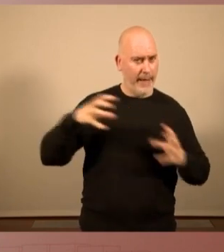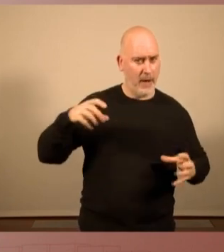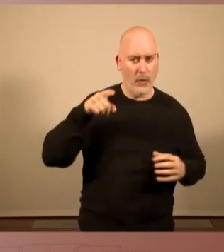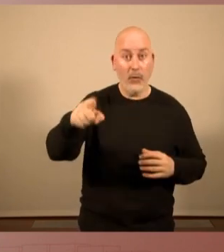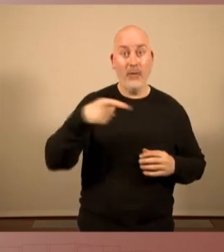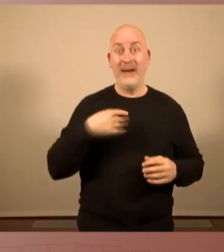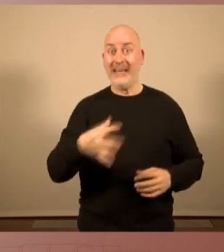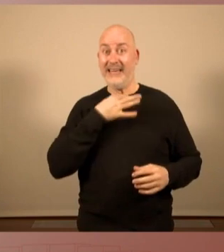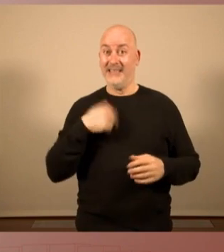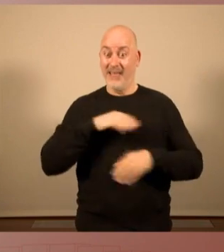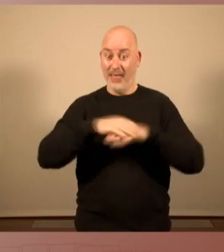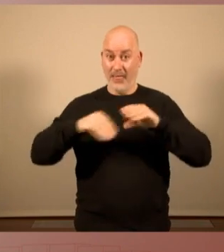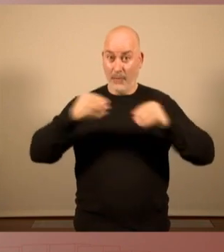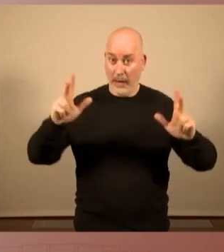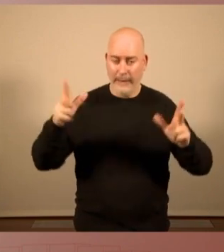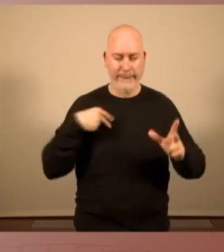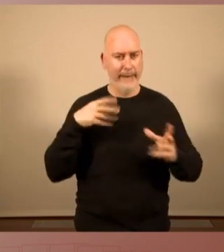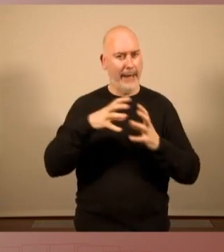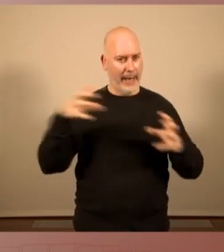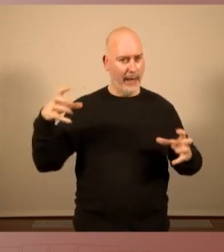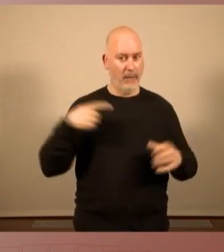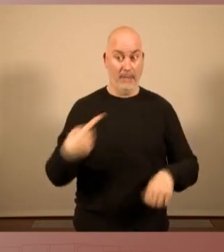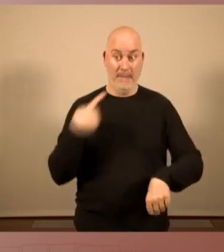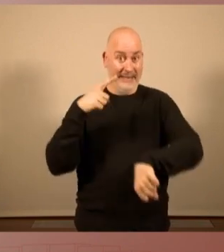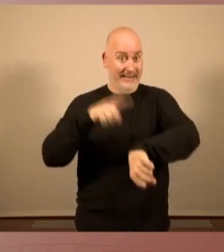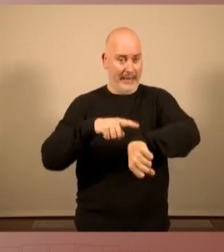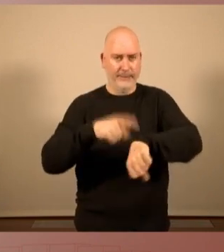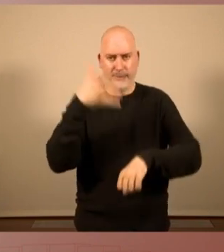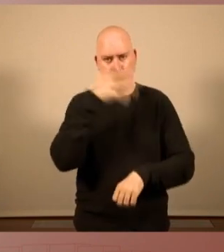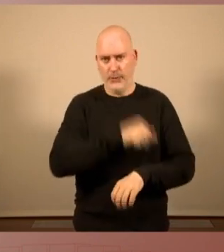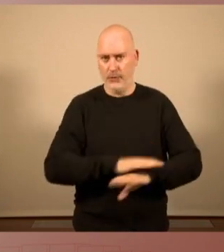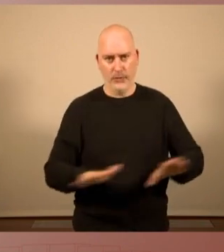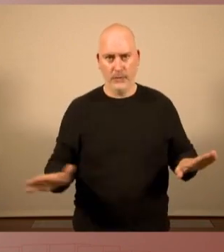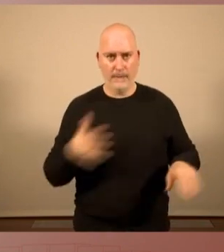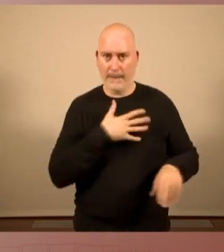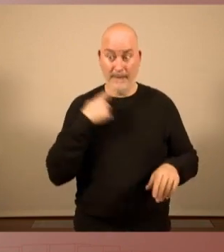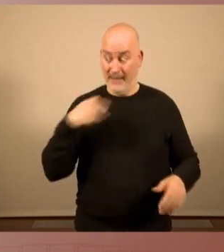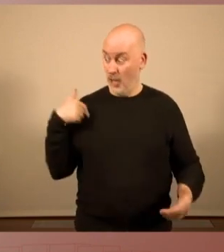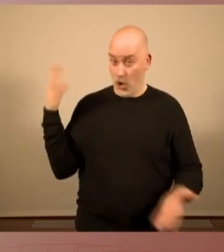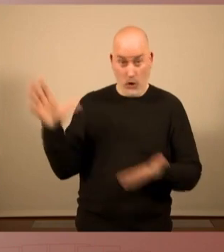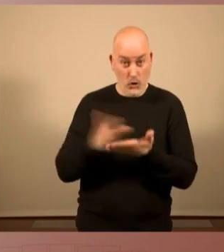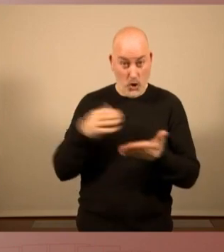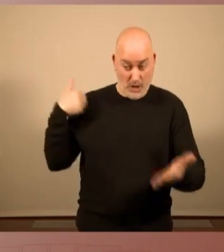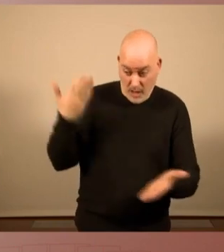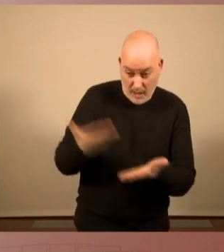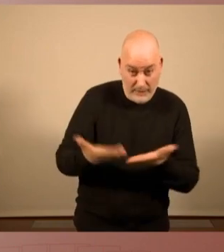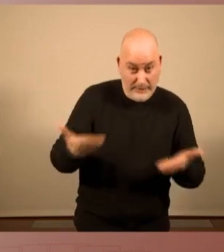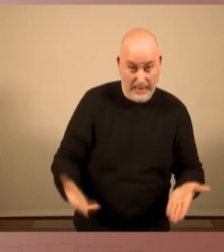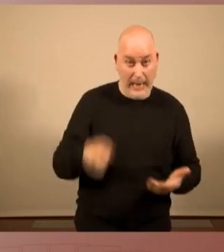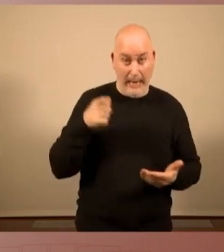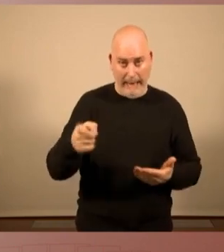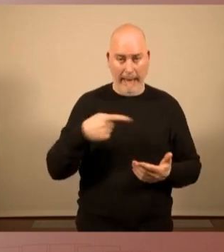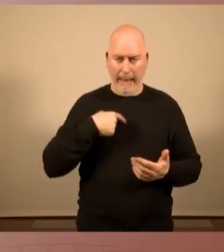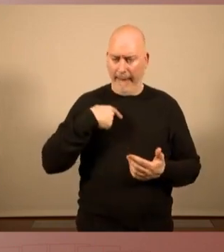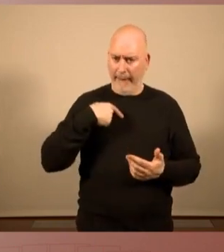és molt greu i no podem perdre temps. Prenent de tot el que hem fet fins ara, dels encertis i dels errors,